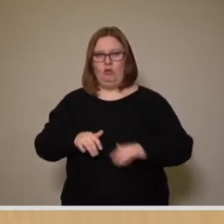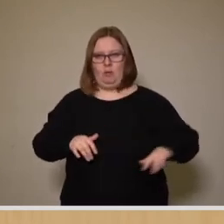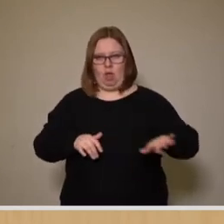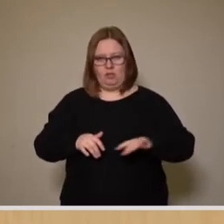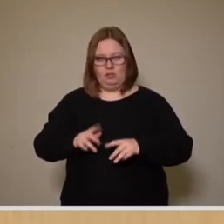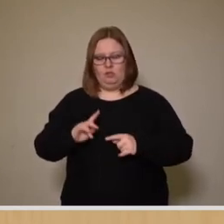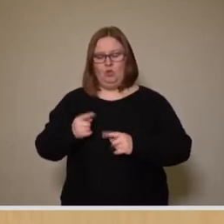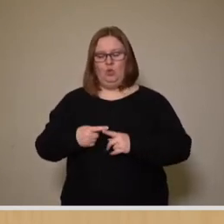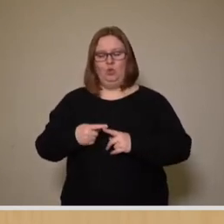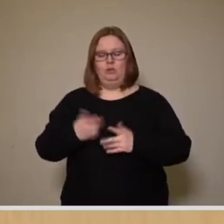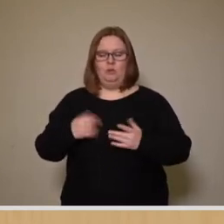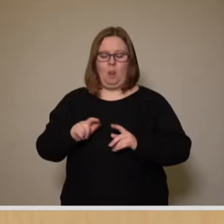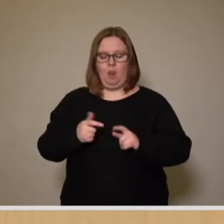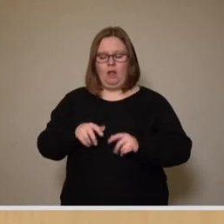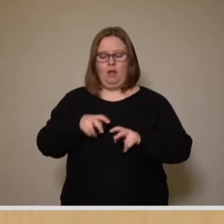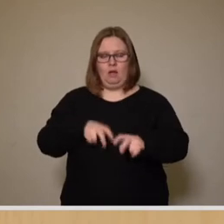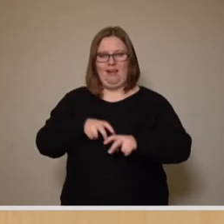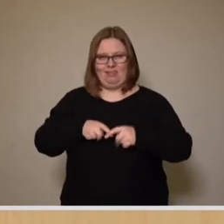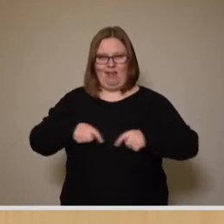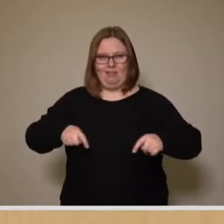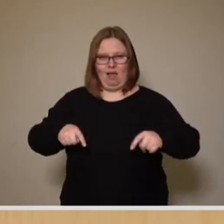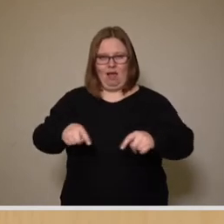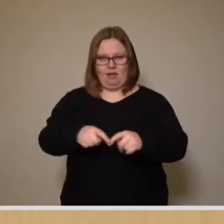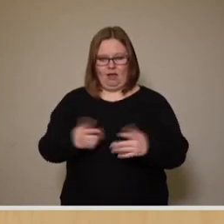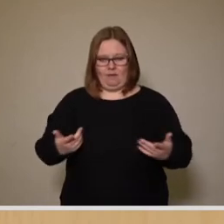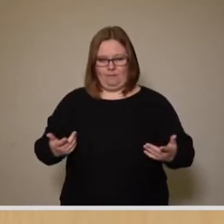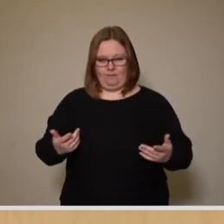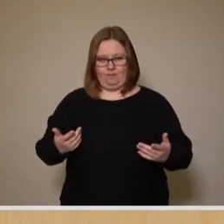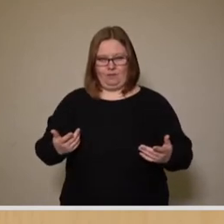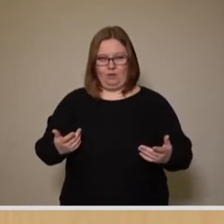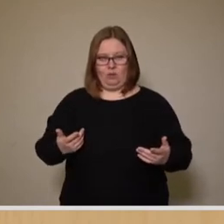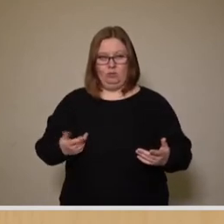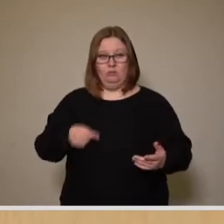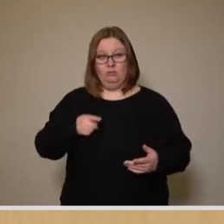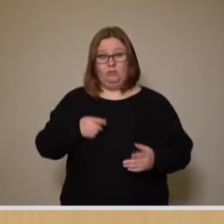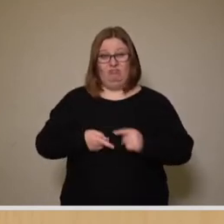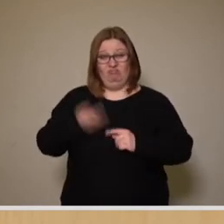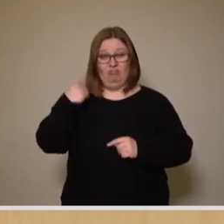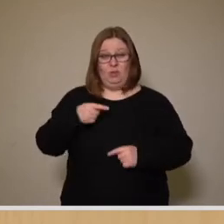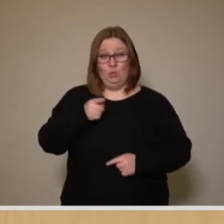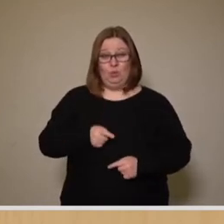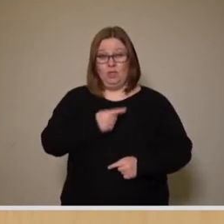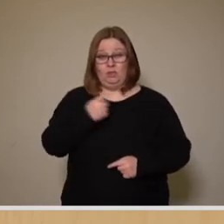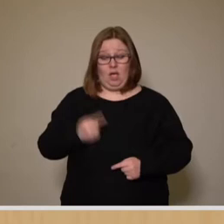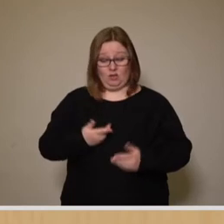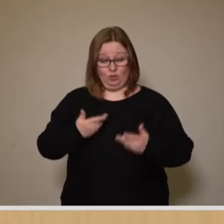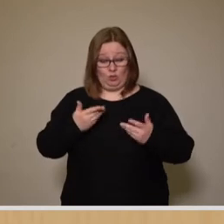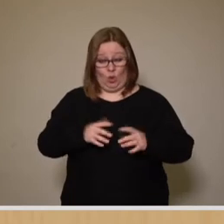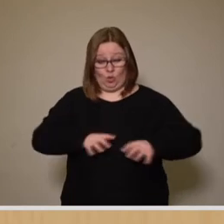und einer Kleingartenanlage. Und das ist vor knapp 100 Jahren so